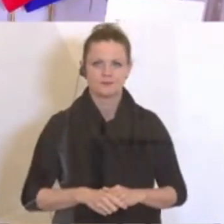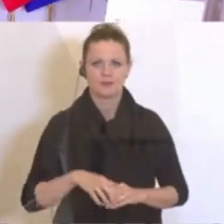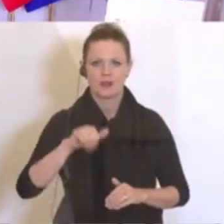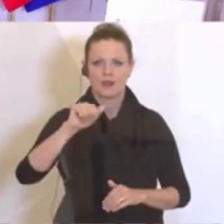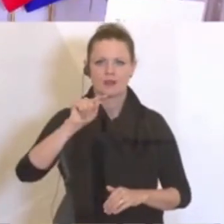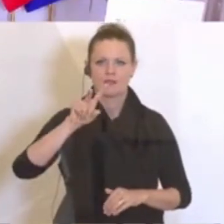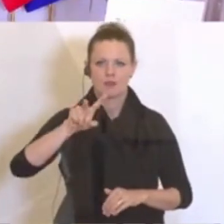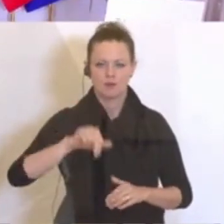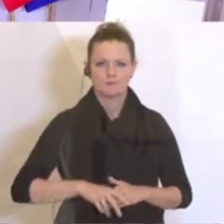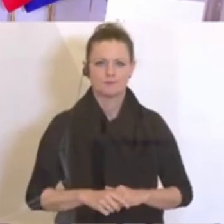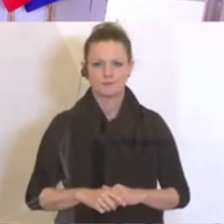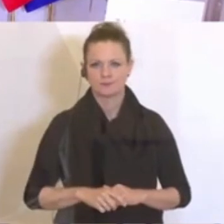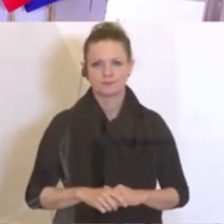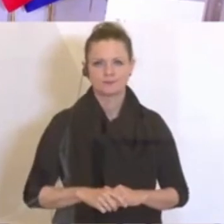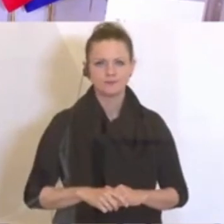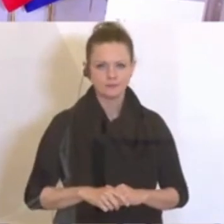ATV, bitte.